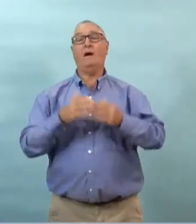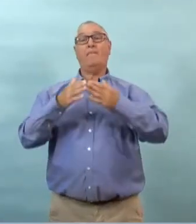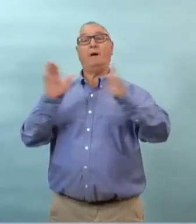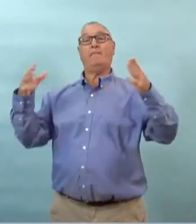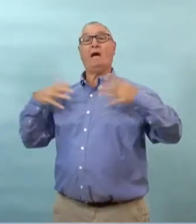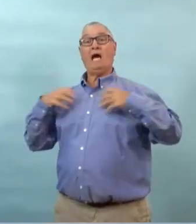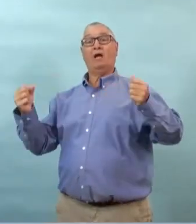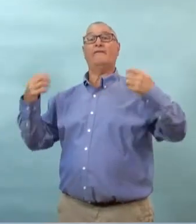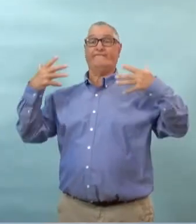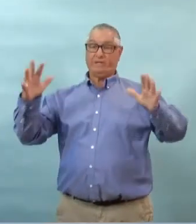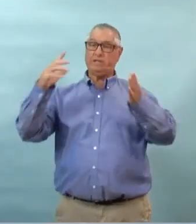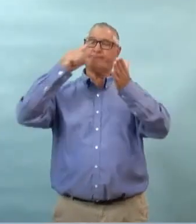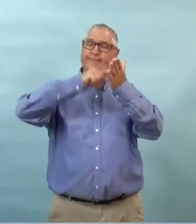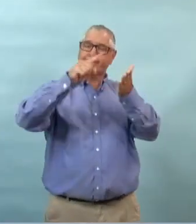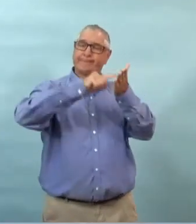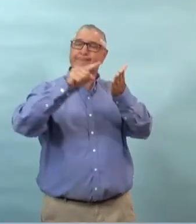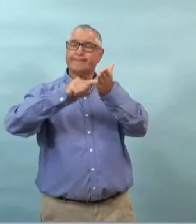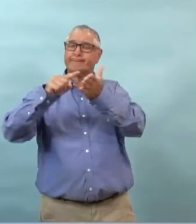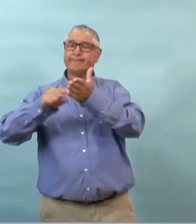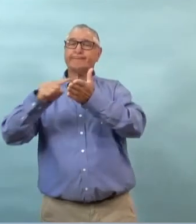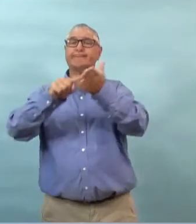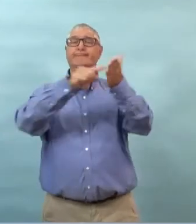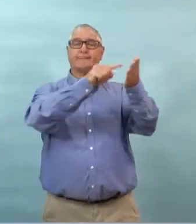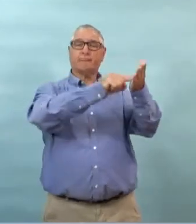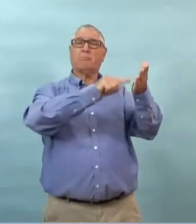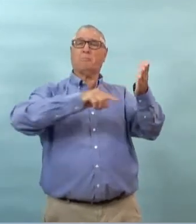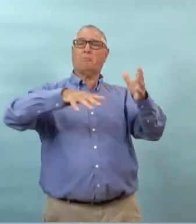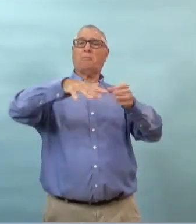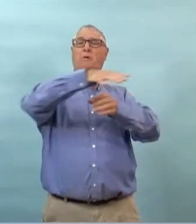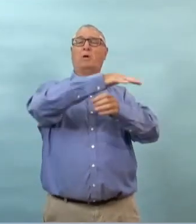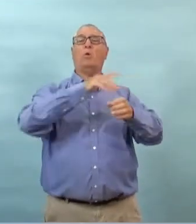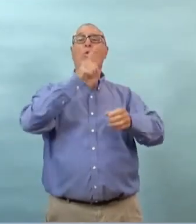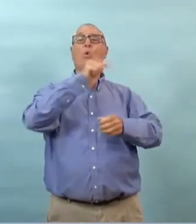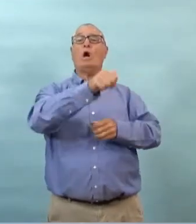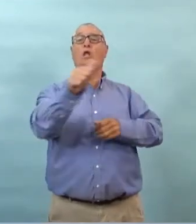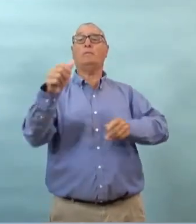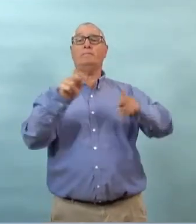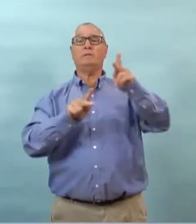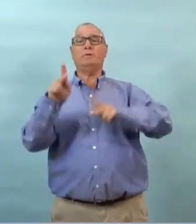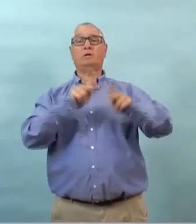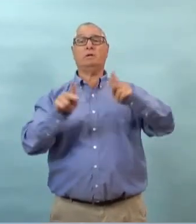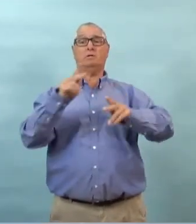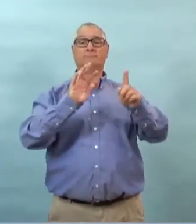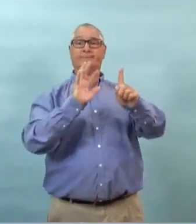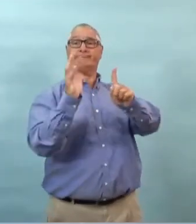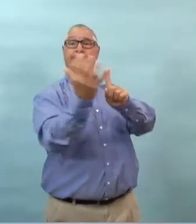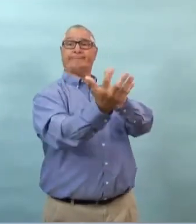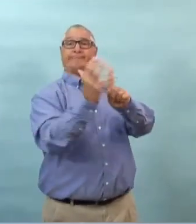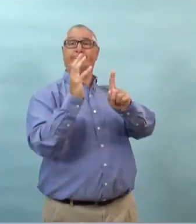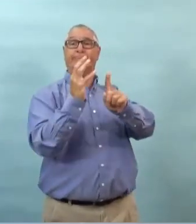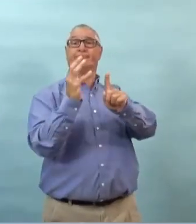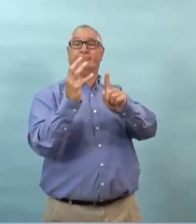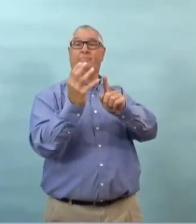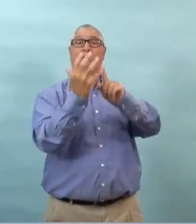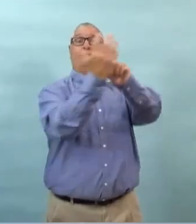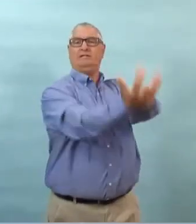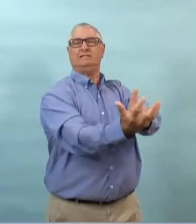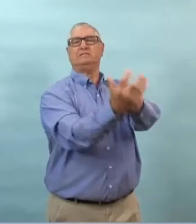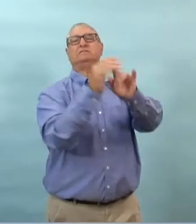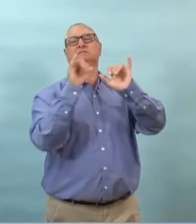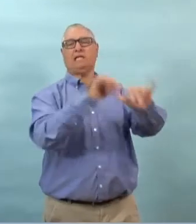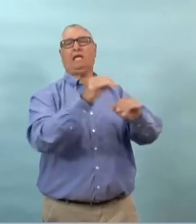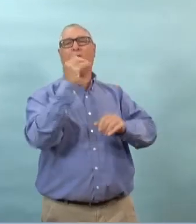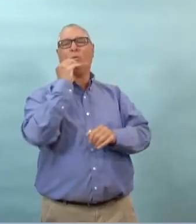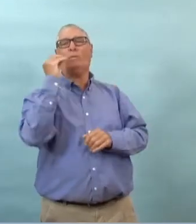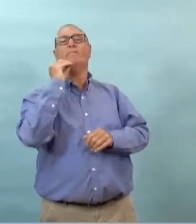existants les gens ont fait ce qu'il fallait faire les autorités santé publique ont fait leur travail la recherche des contacts a bien réussi les gens